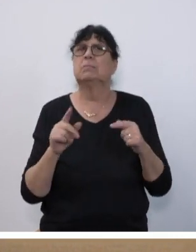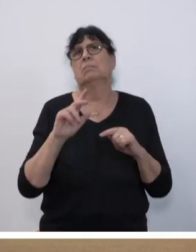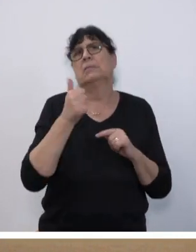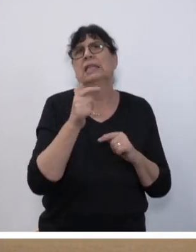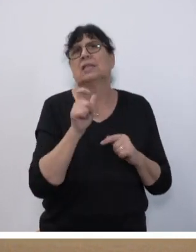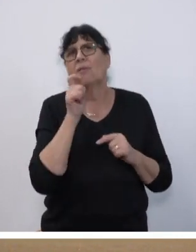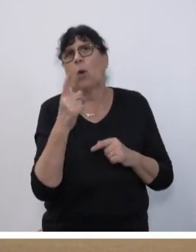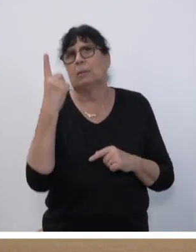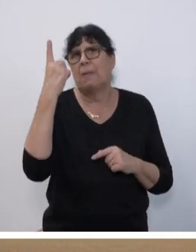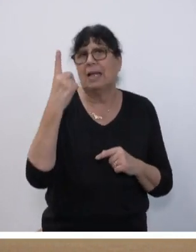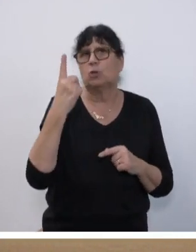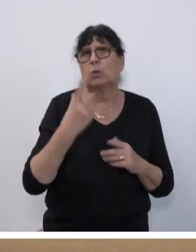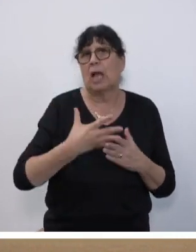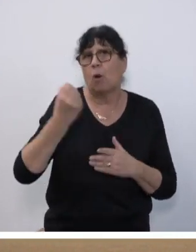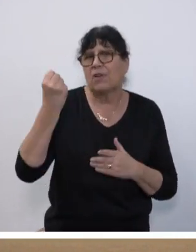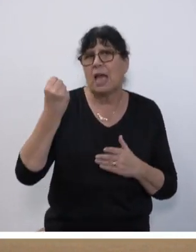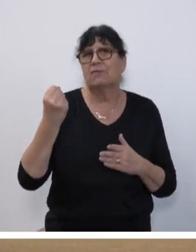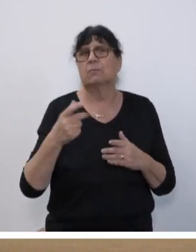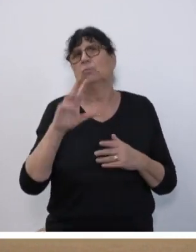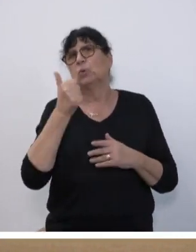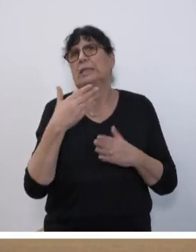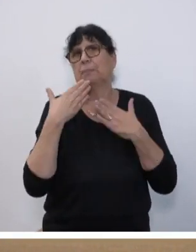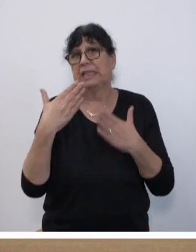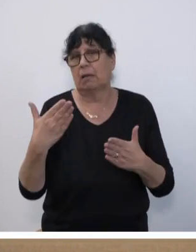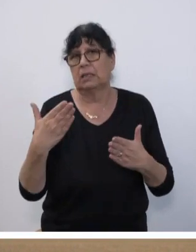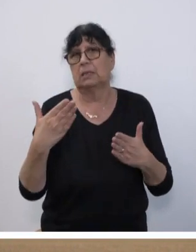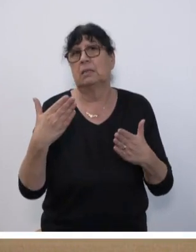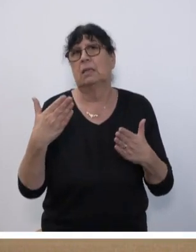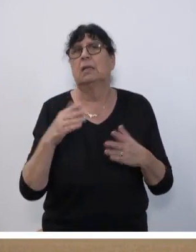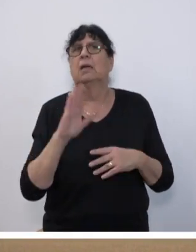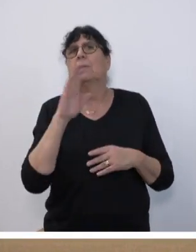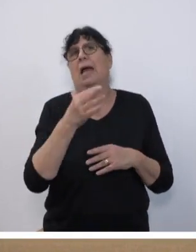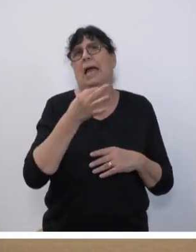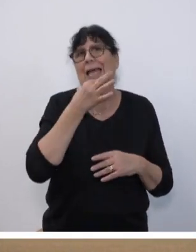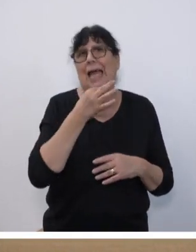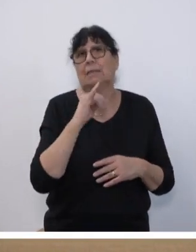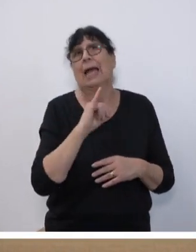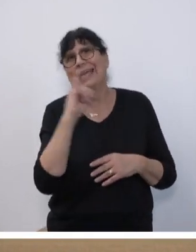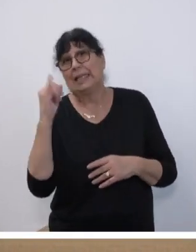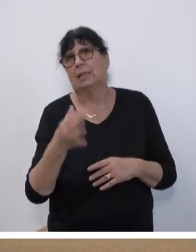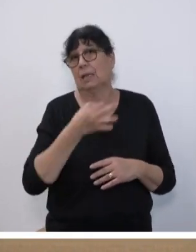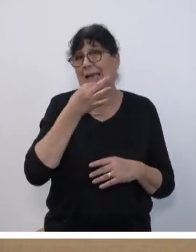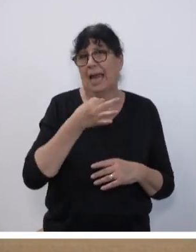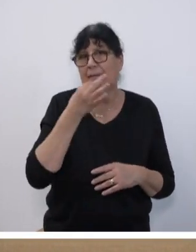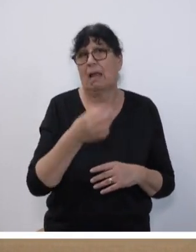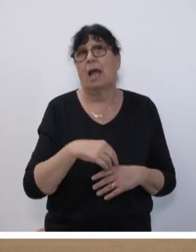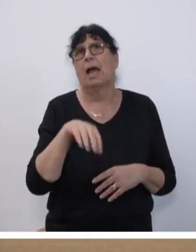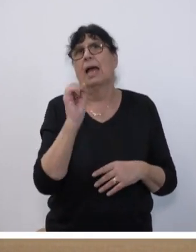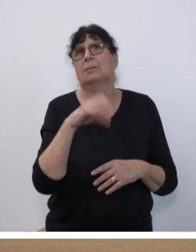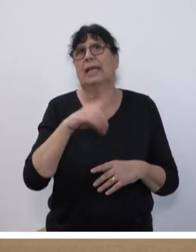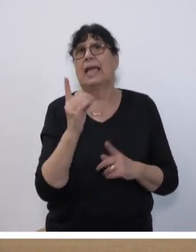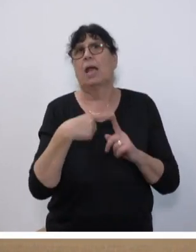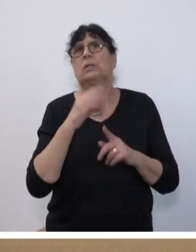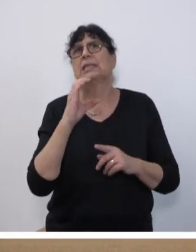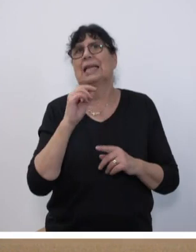Wortmeldungen aufgreifen. Ich will mich zuallererst bedanken bei den Rednerinnen und Rednern der SPD und der CDU-Landtagsfraktion